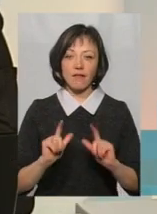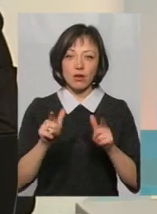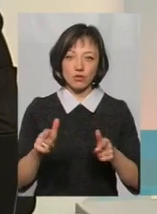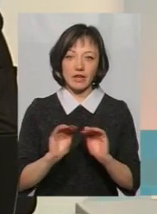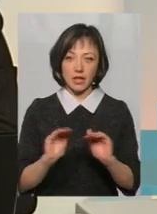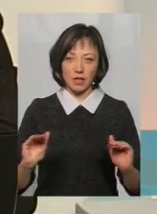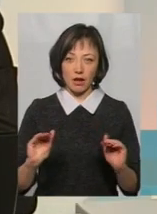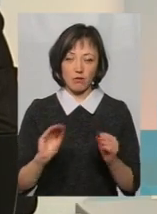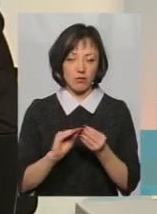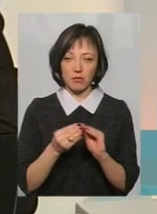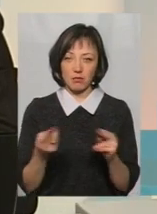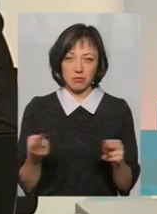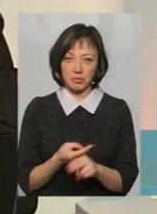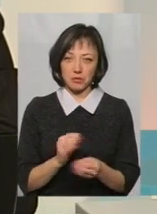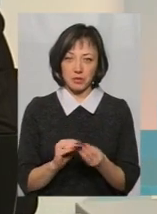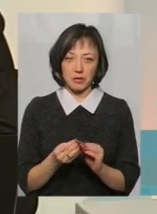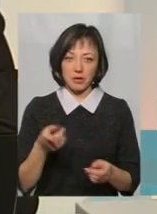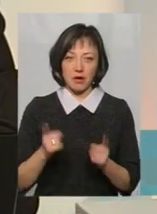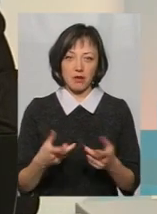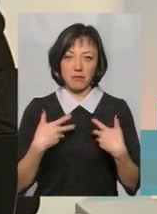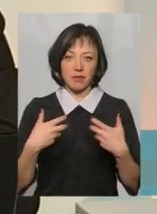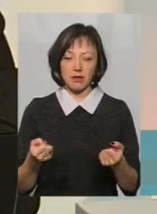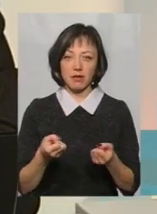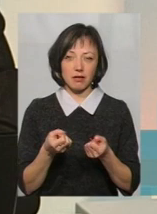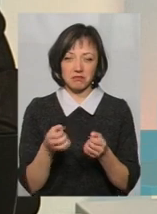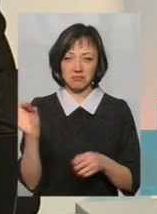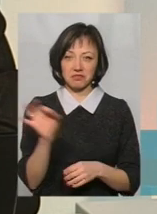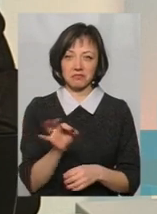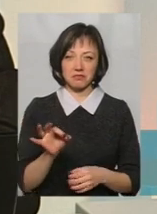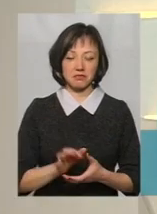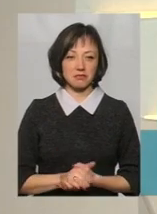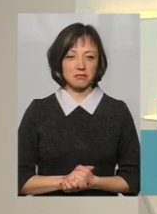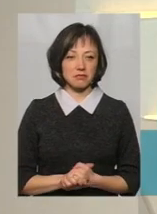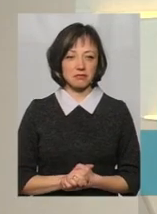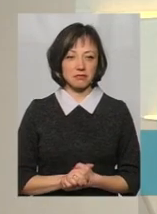школу не було проблем? ідеально прийняли, так, я б сказав, відрізно.